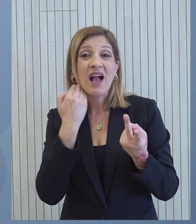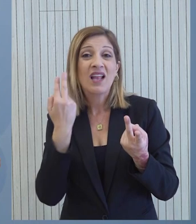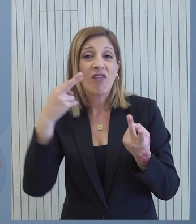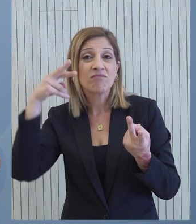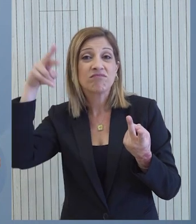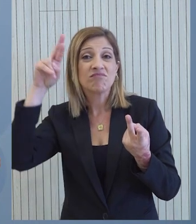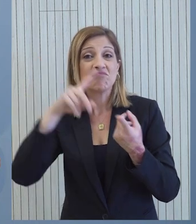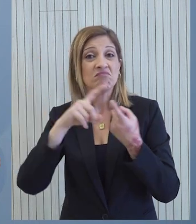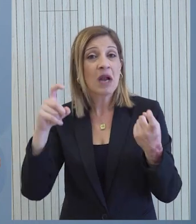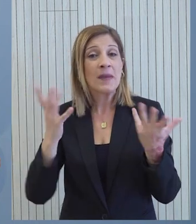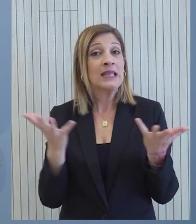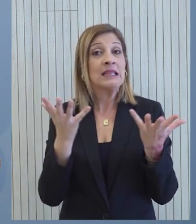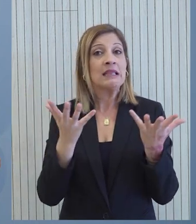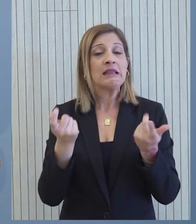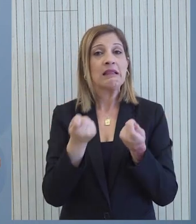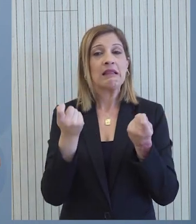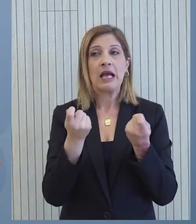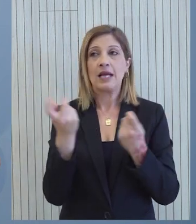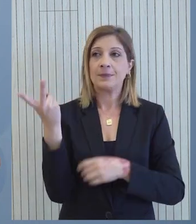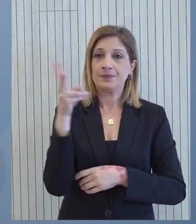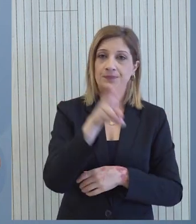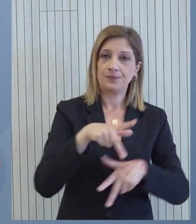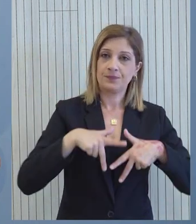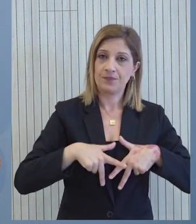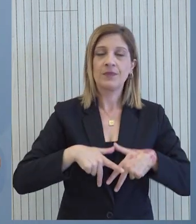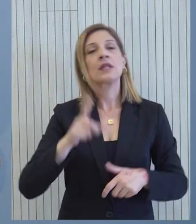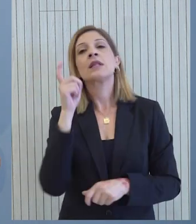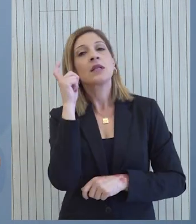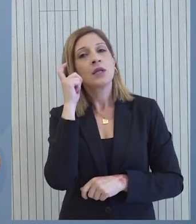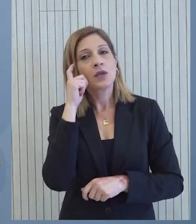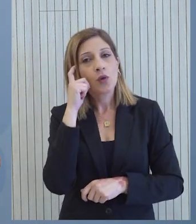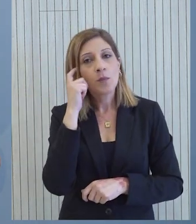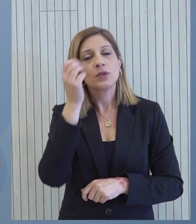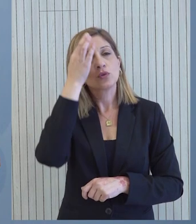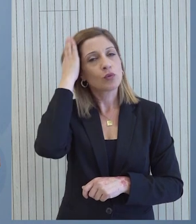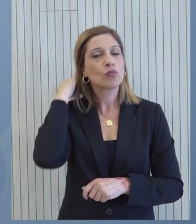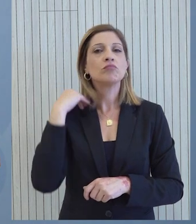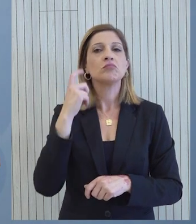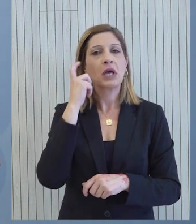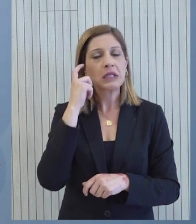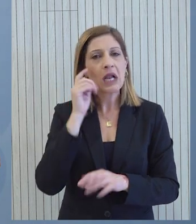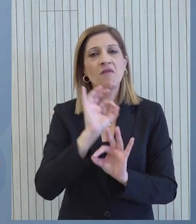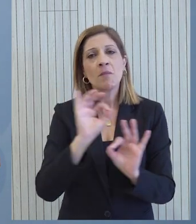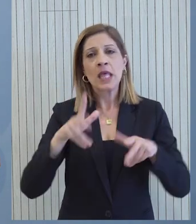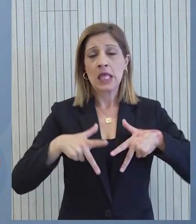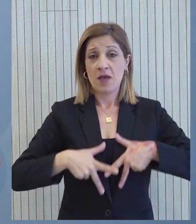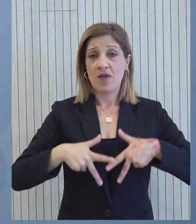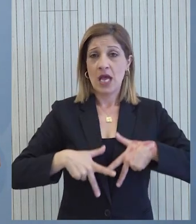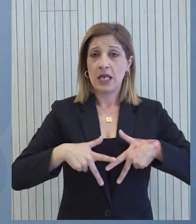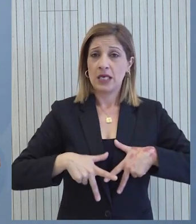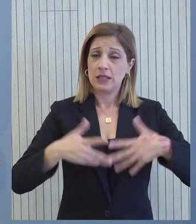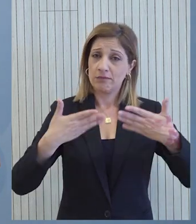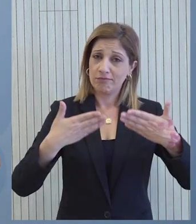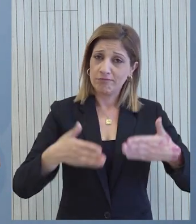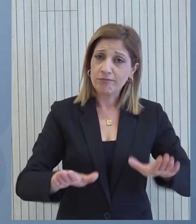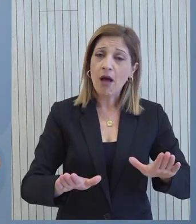νομίζω ότι πλέον είναι αυταπόδεικτο ότι η κυβέρνηση έχει